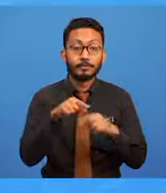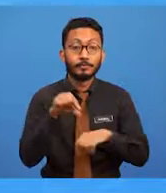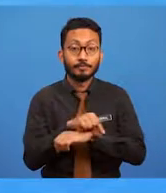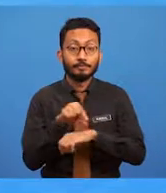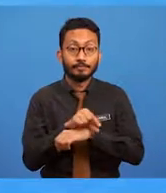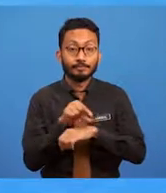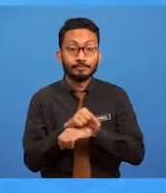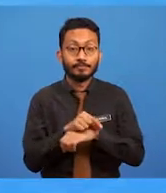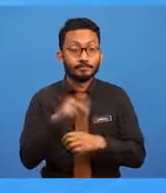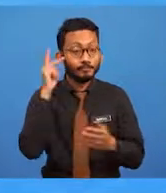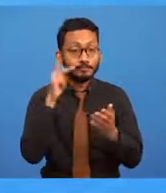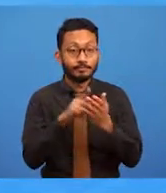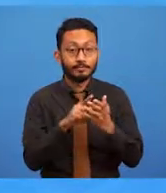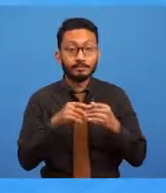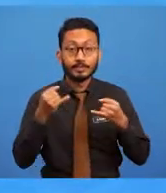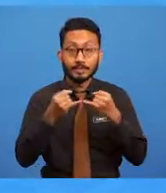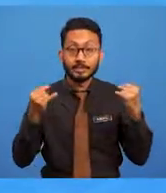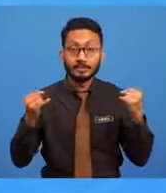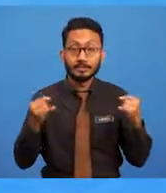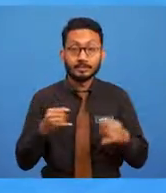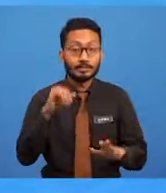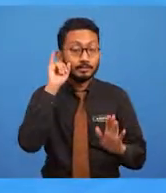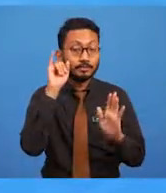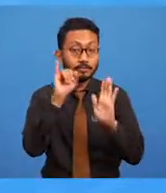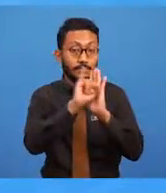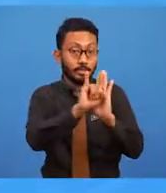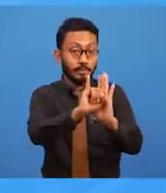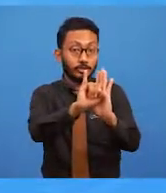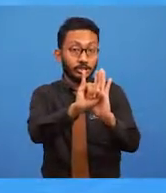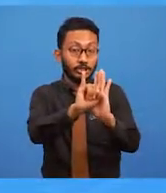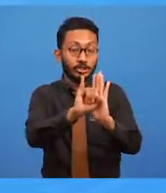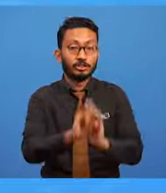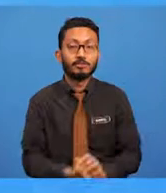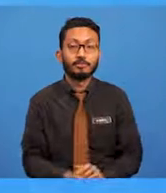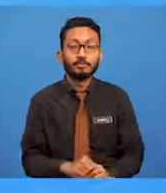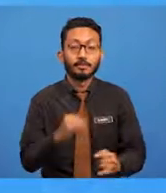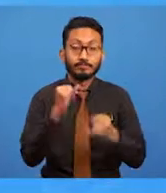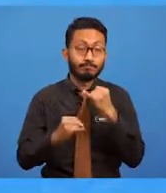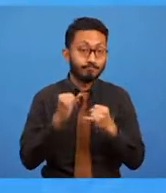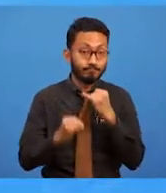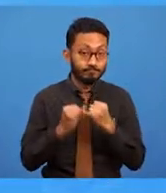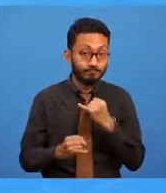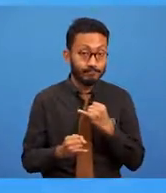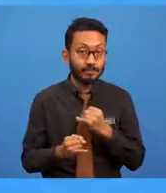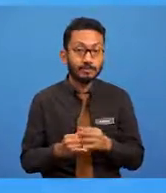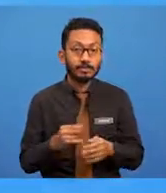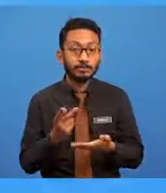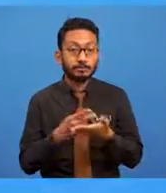mengenalpasti jenis imej. Dan yang terakhir, mengenalpasti konsep melukis.